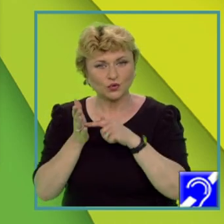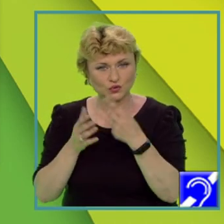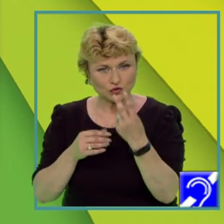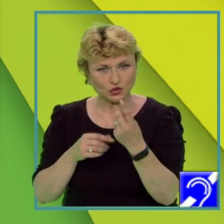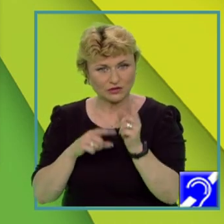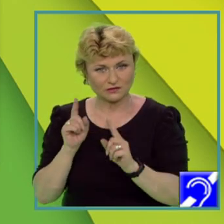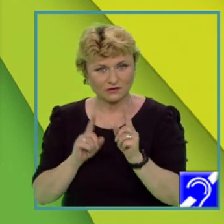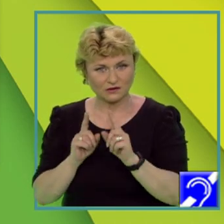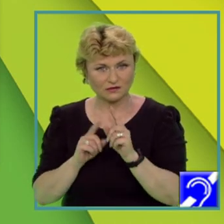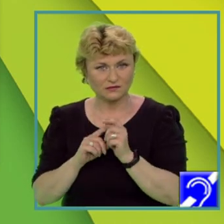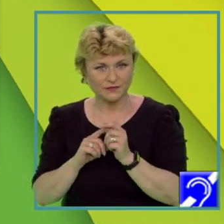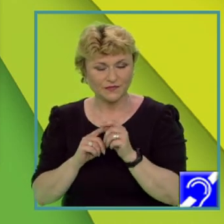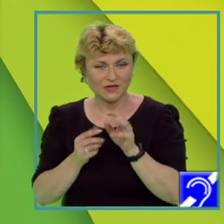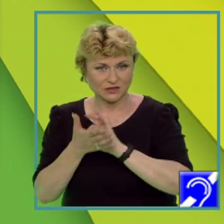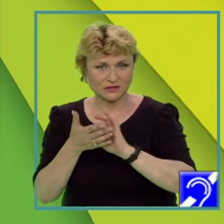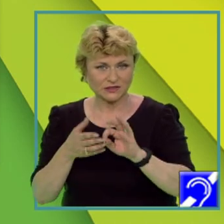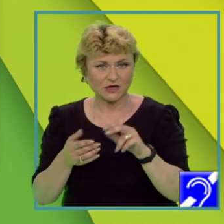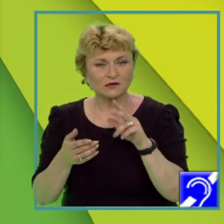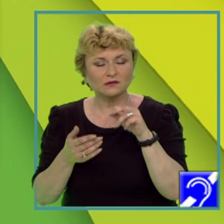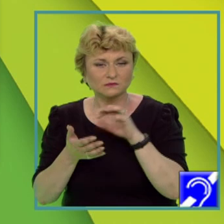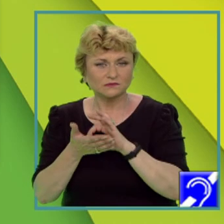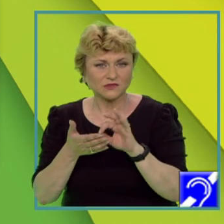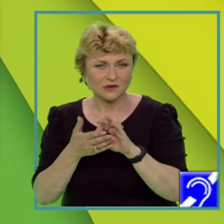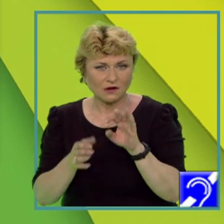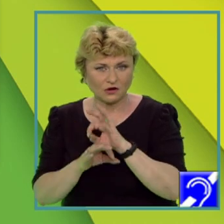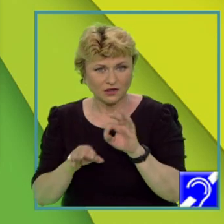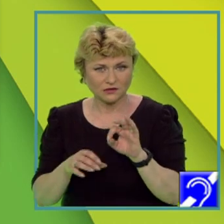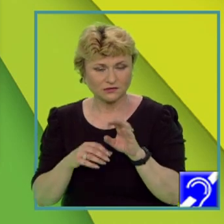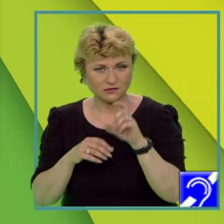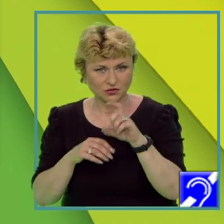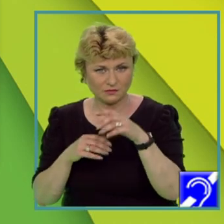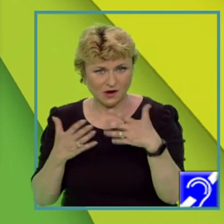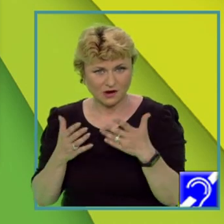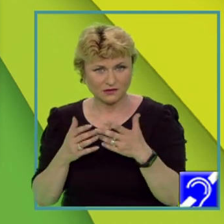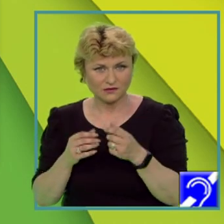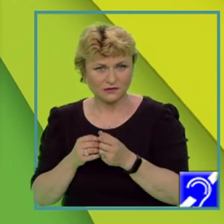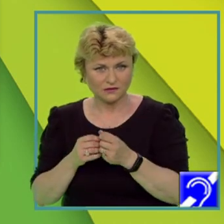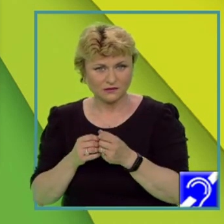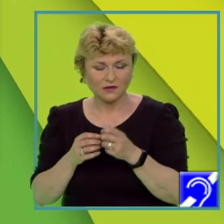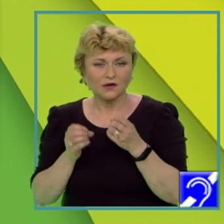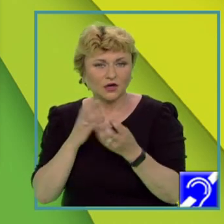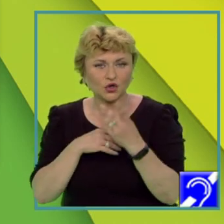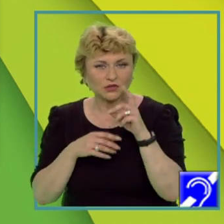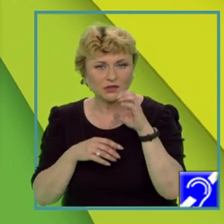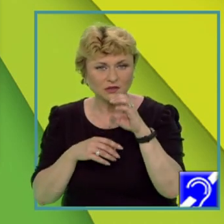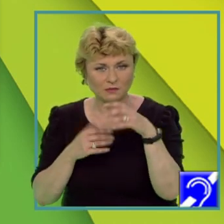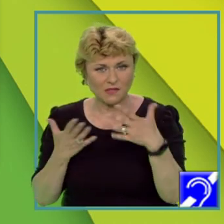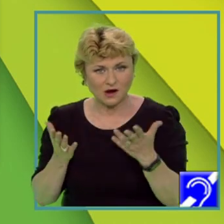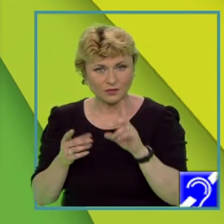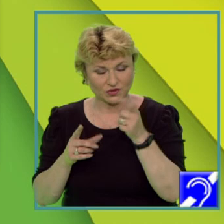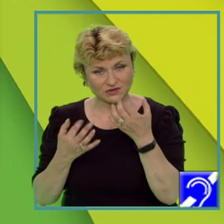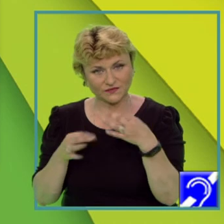veți nota răspunsul corect C mare în loc de C mic ar putea fi